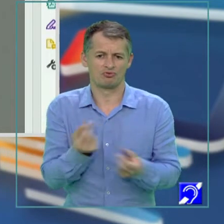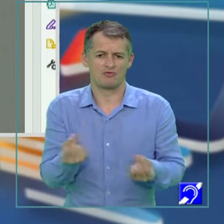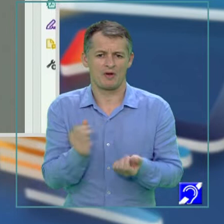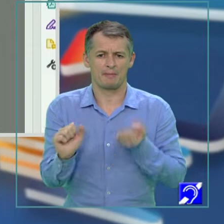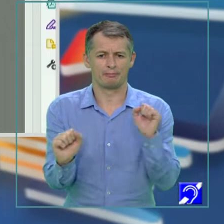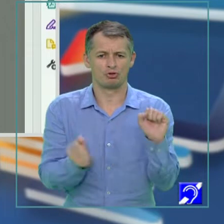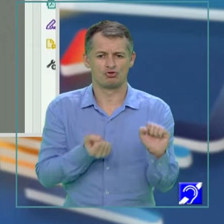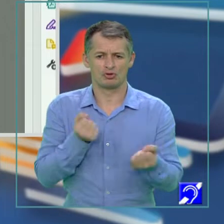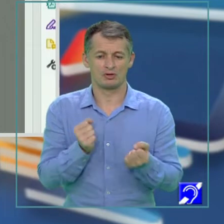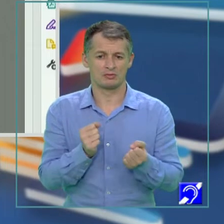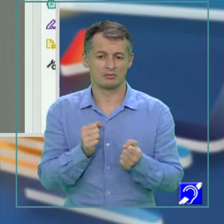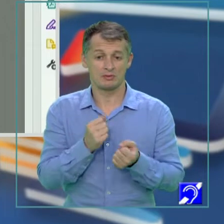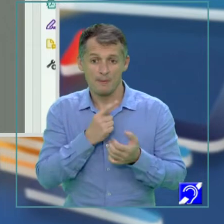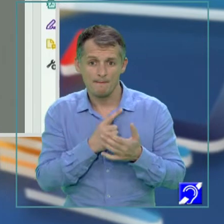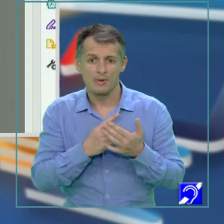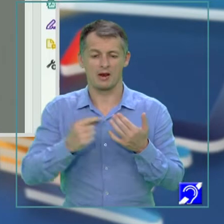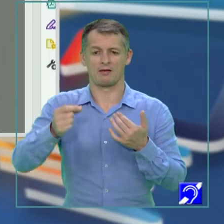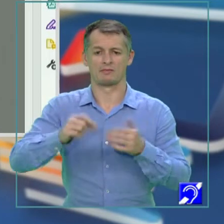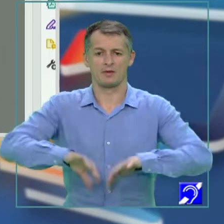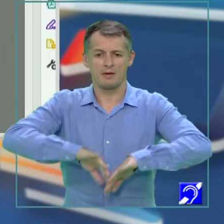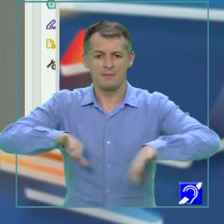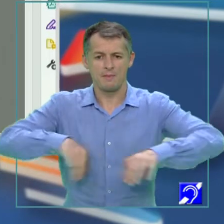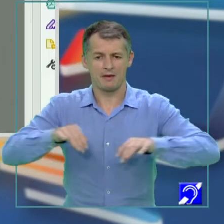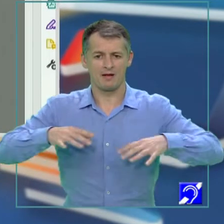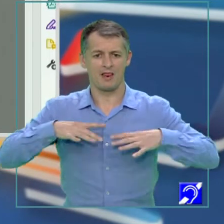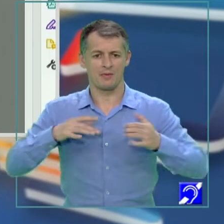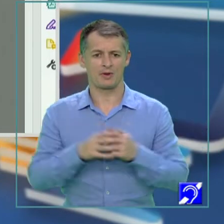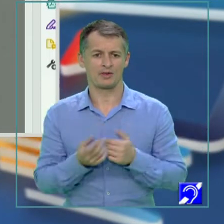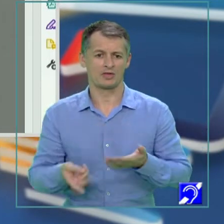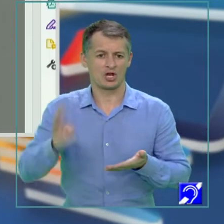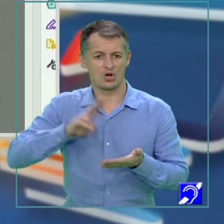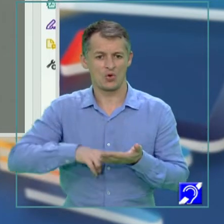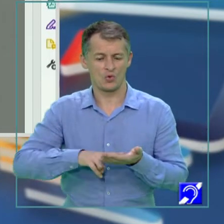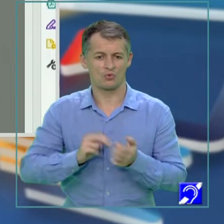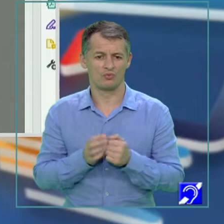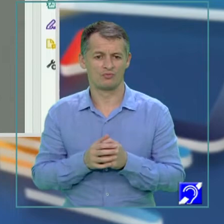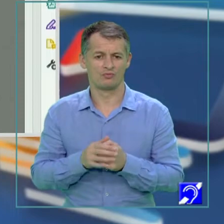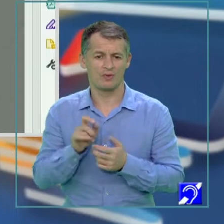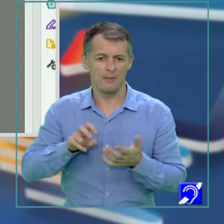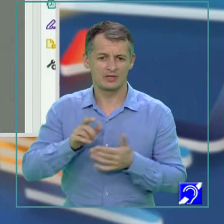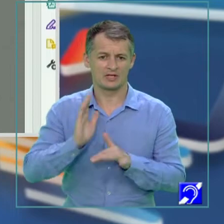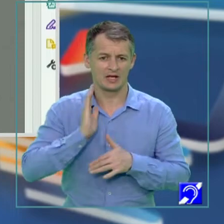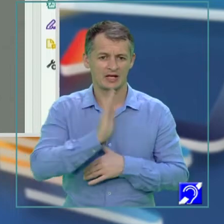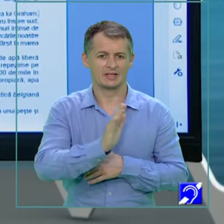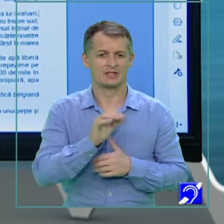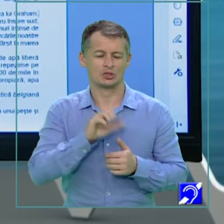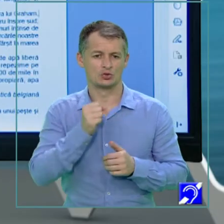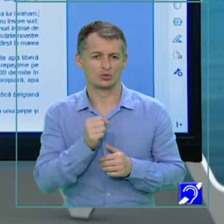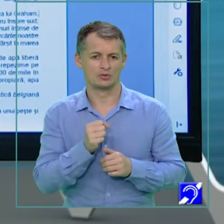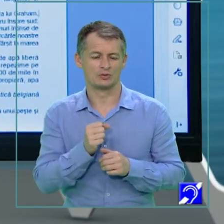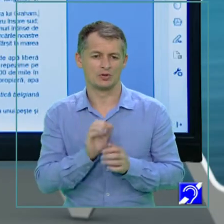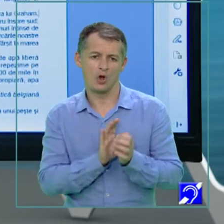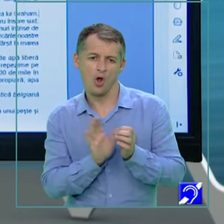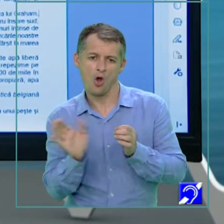Ieșiți în sfârșit în Marea Liberă din nou, ne-am îndreptat spre sud, ocolind câmpiile de gheaț. La